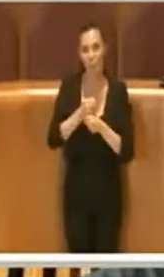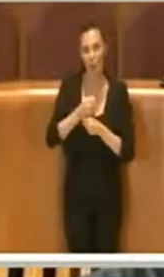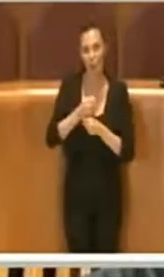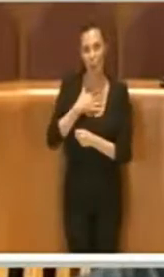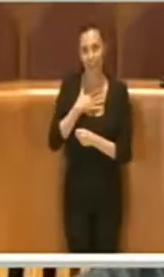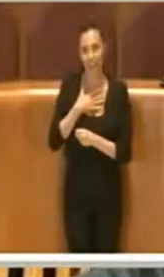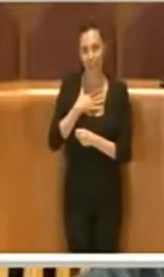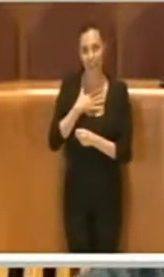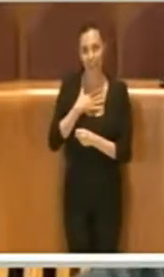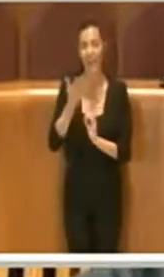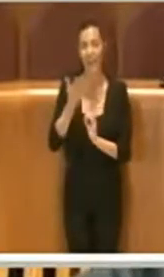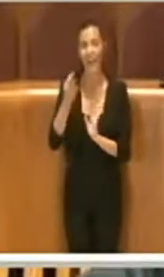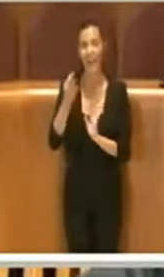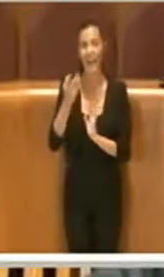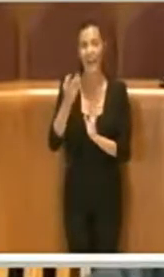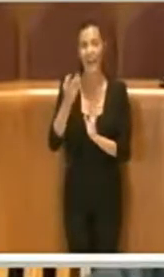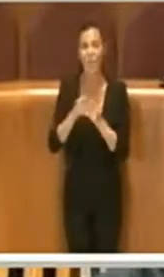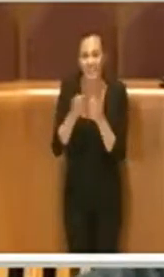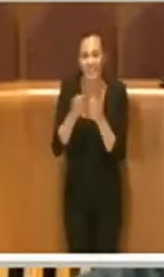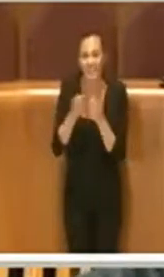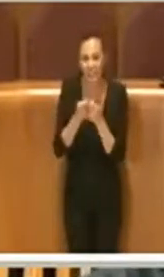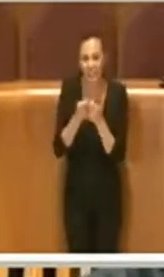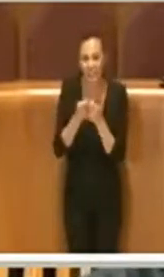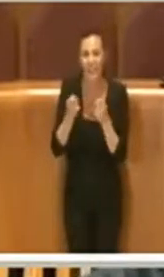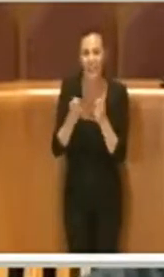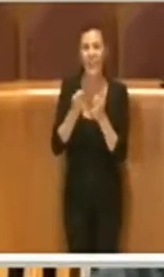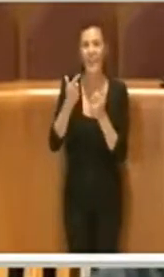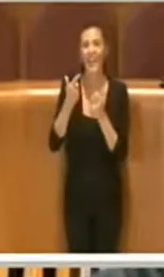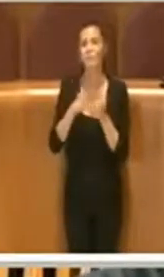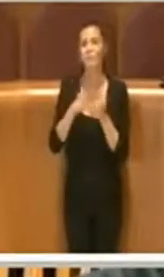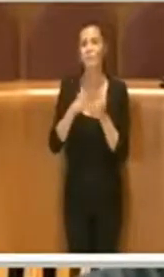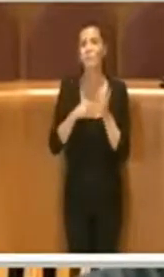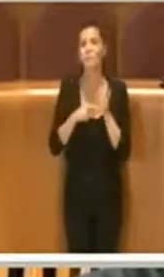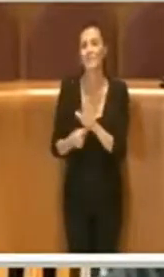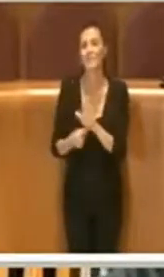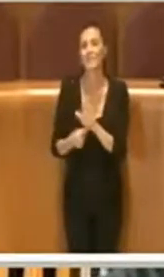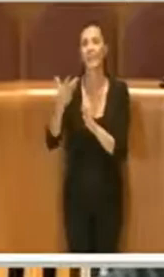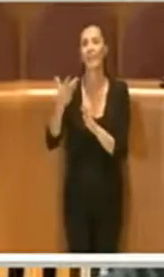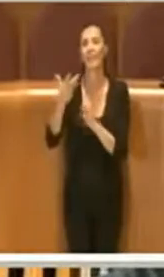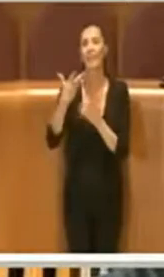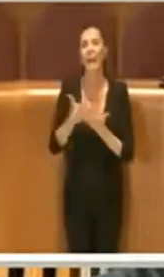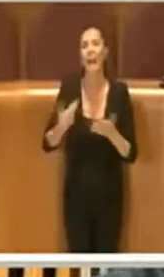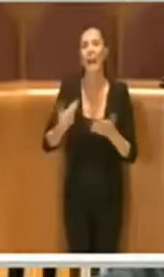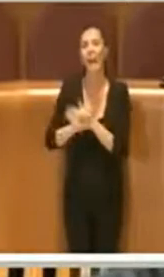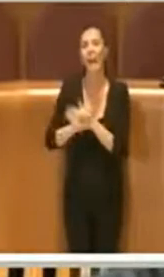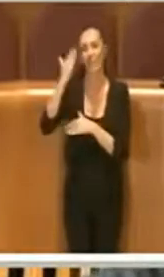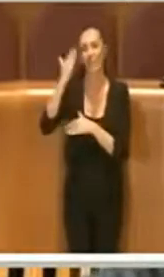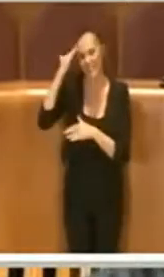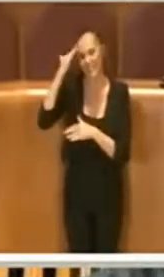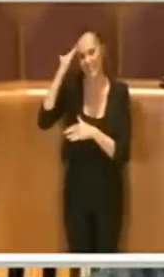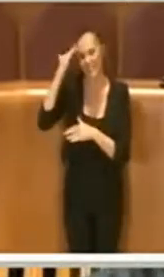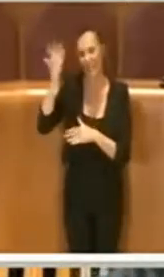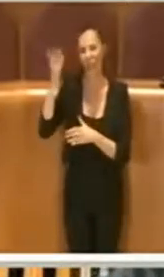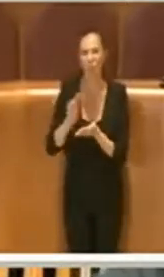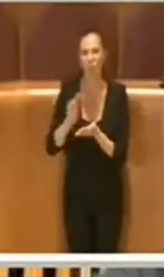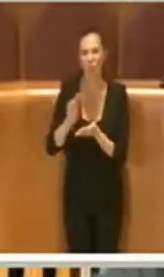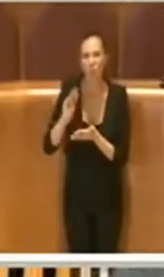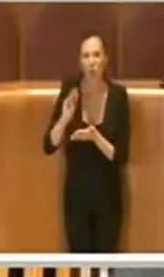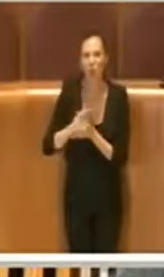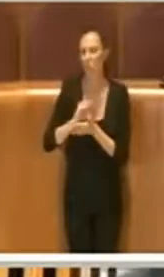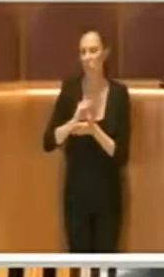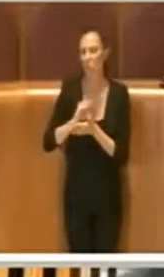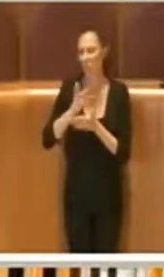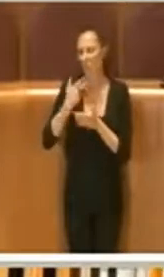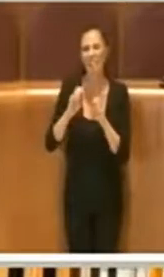articoli sul messaggero che presentavano Campotestaccio come una discarica a cielo aperto, popolata da topi, eccetera.